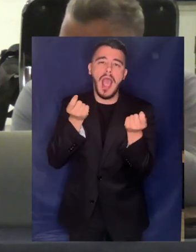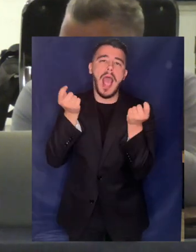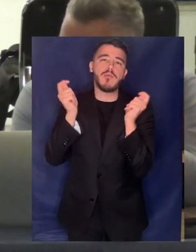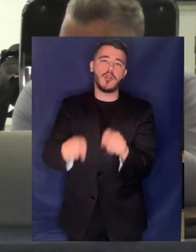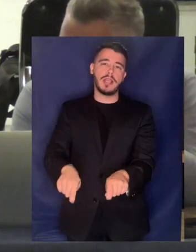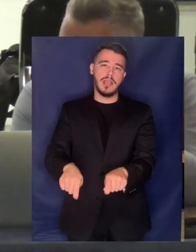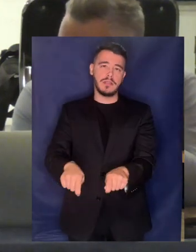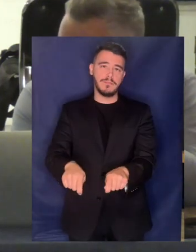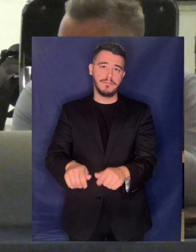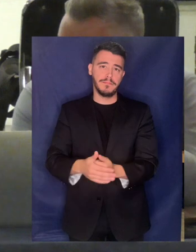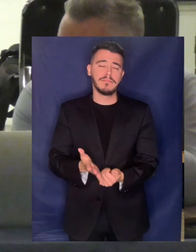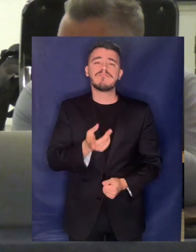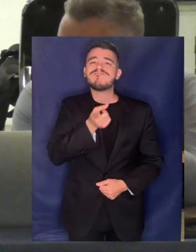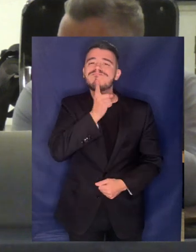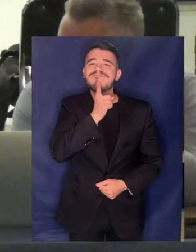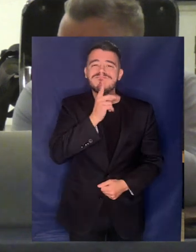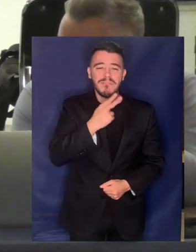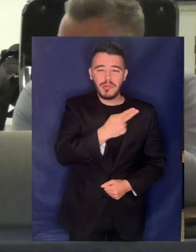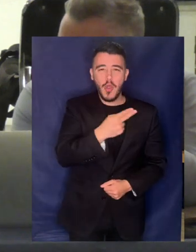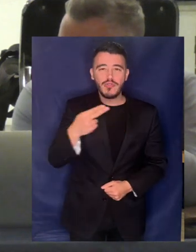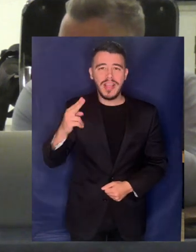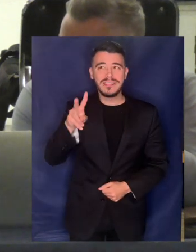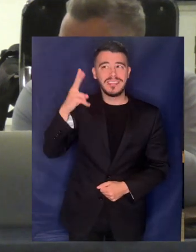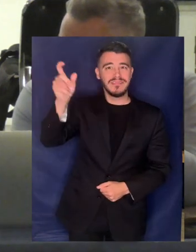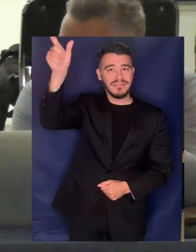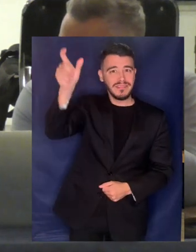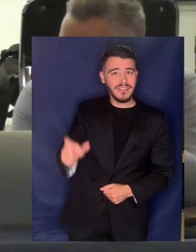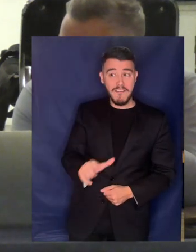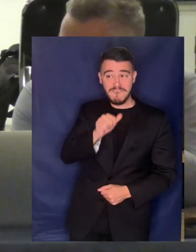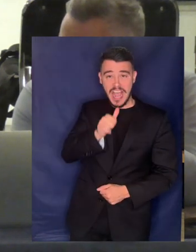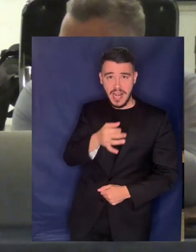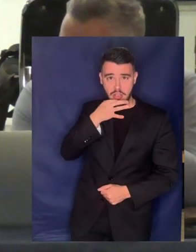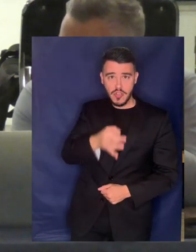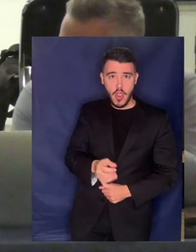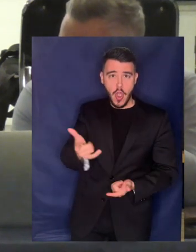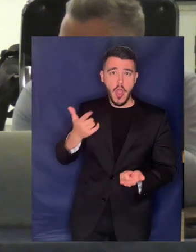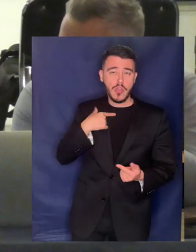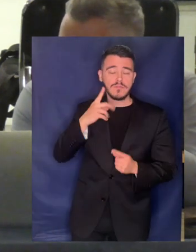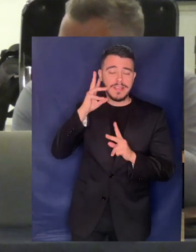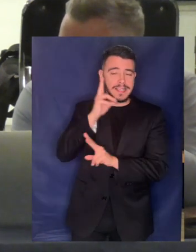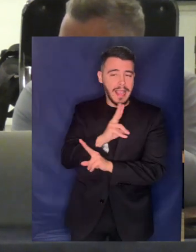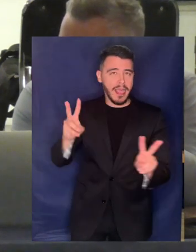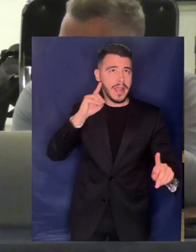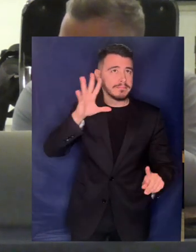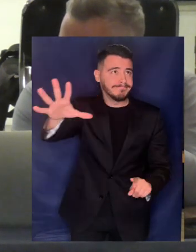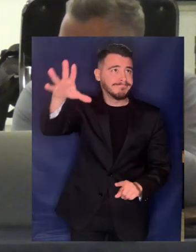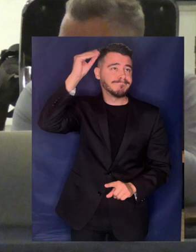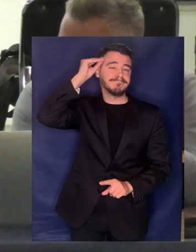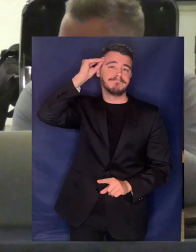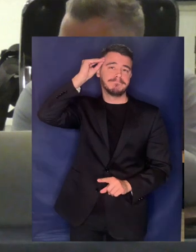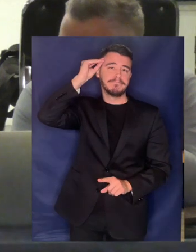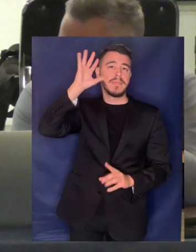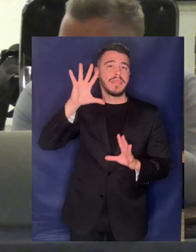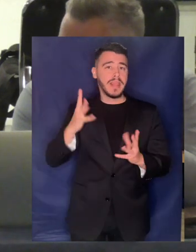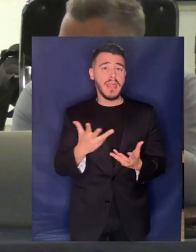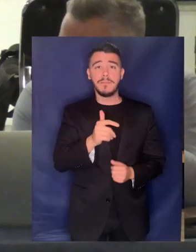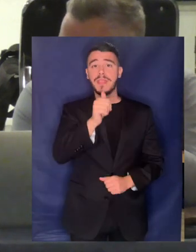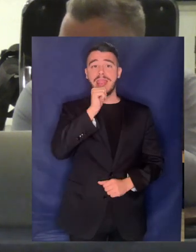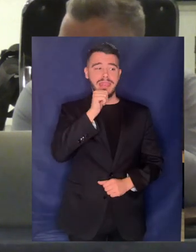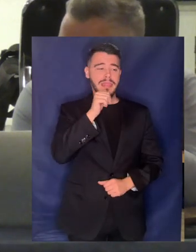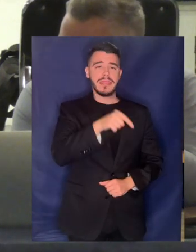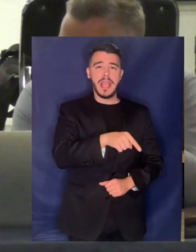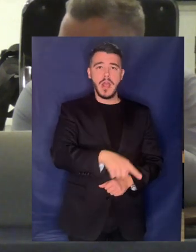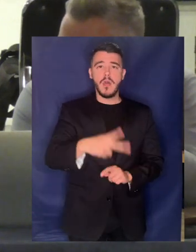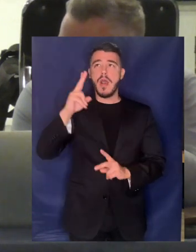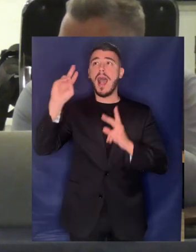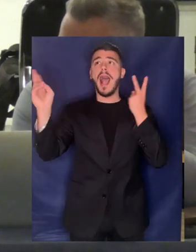αυτή η άποψη περικλεί την ουσία όλου του ζητήματος Αν επιτρέψουμε το νερό όπως και